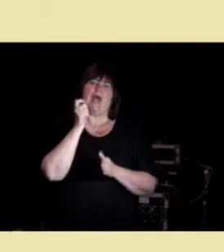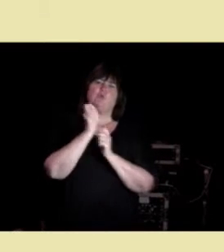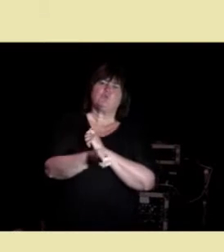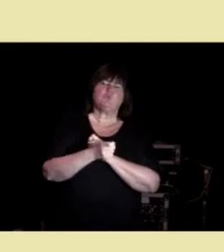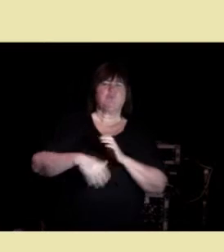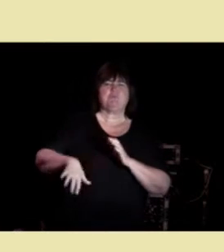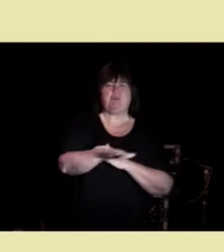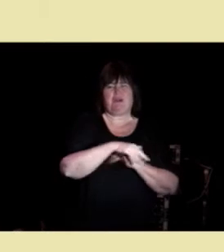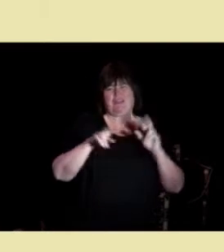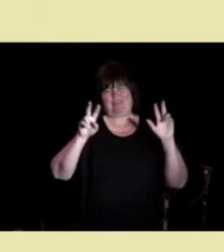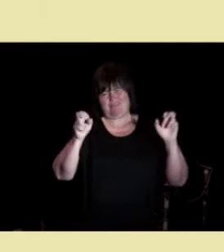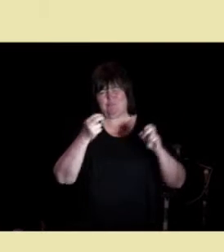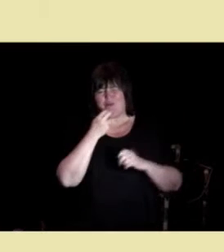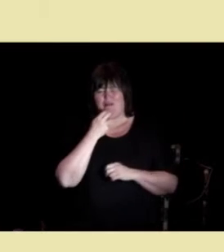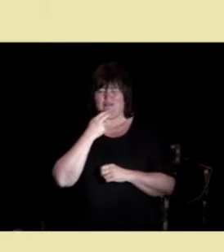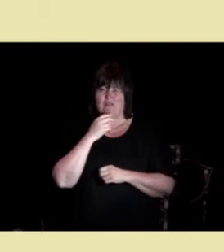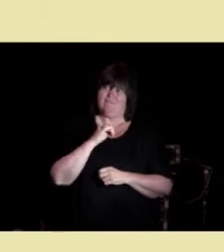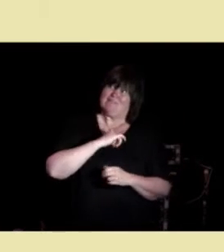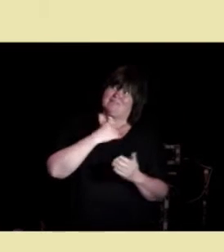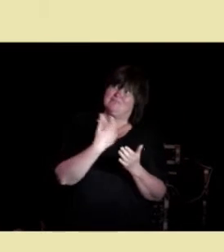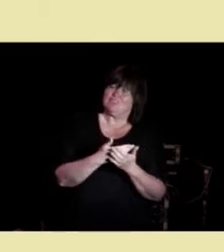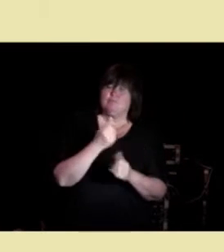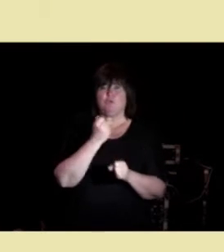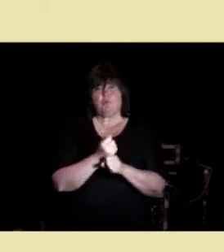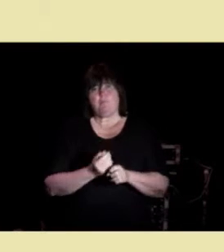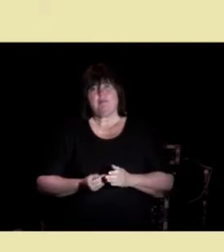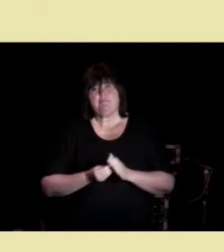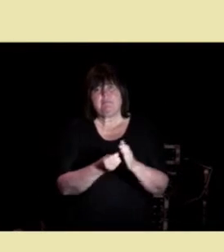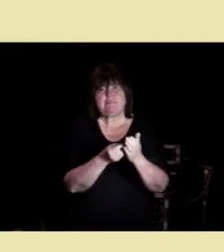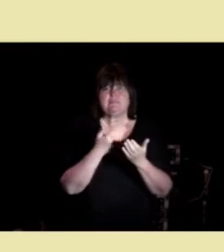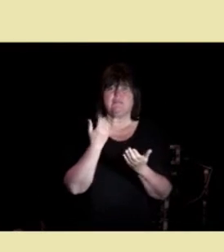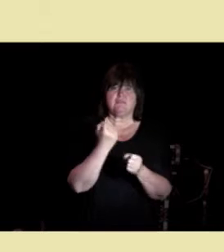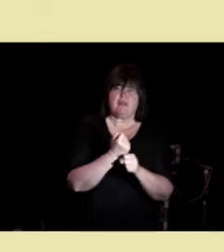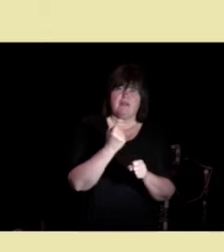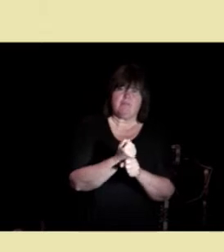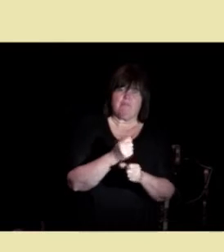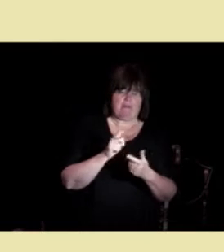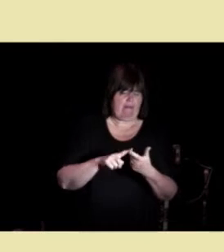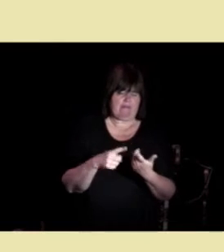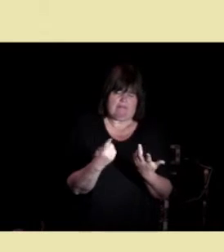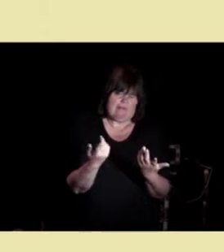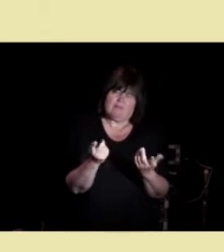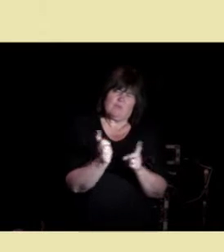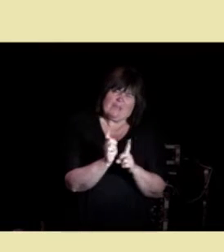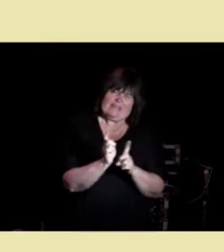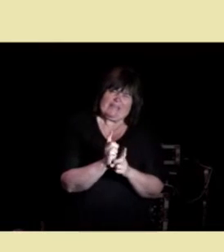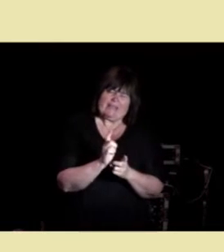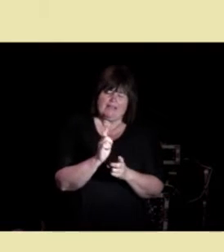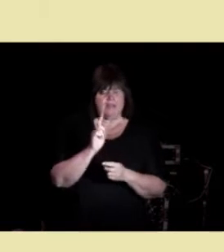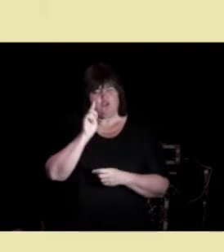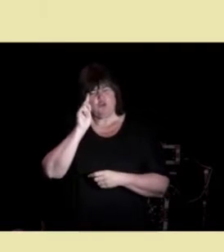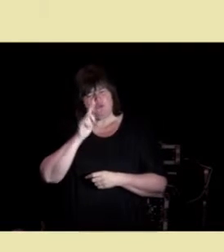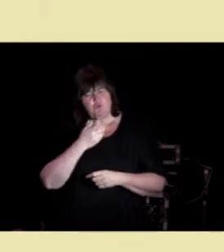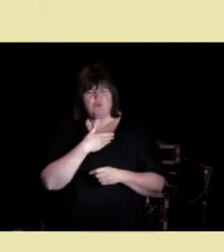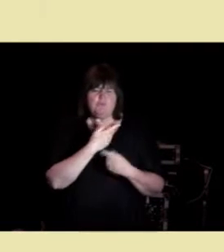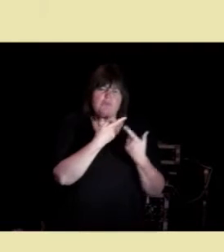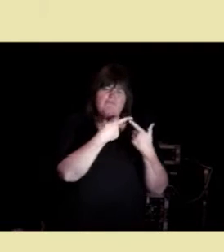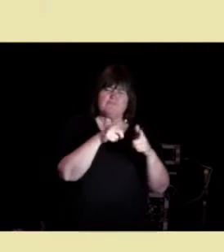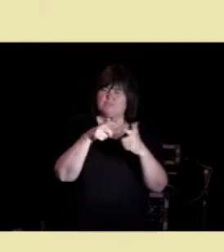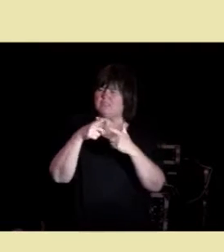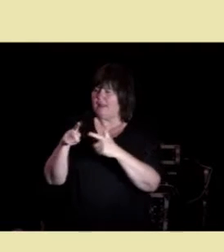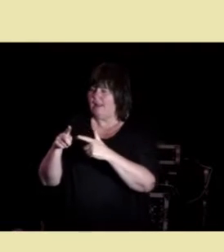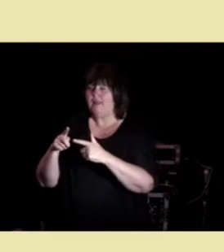og det er hvis man jobber med bistandsarbeid, eller liknende ting, der du må kunne ganske mye forskjellig, det er et veldig